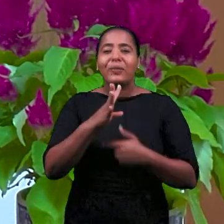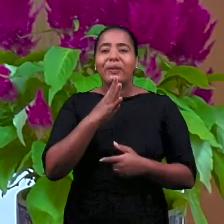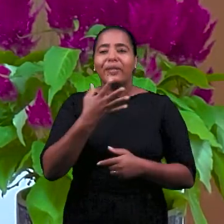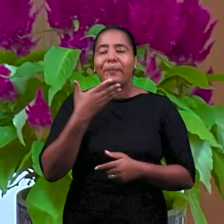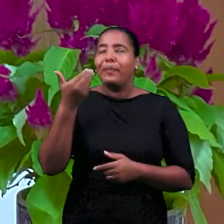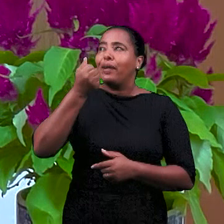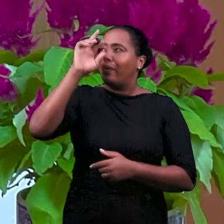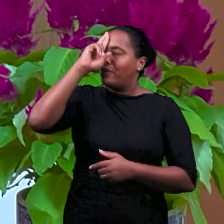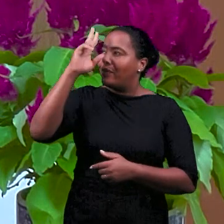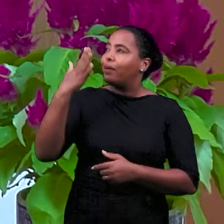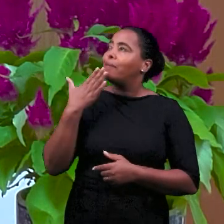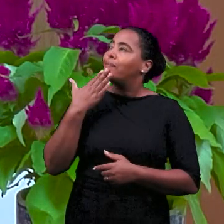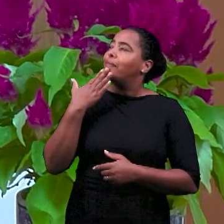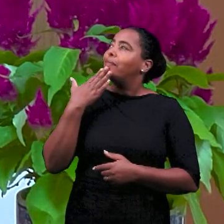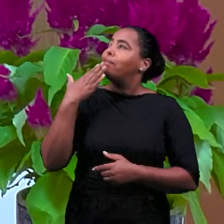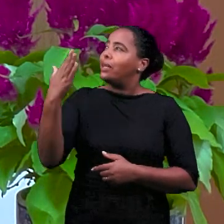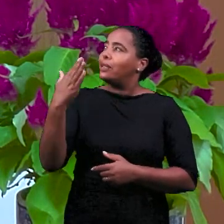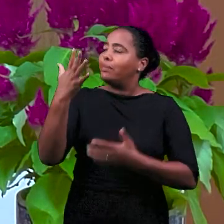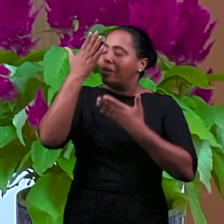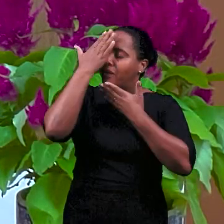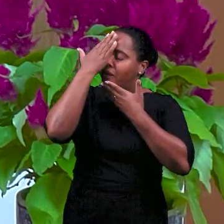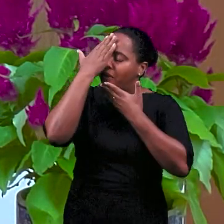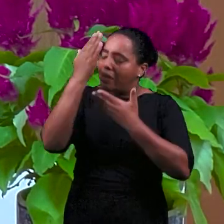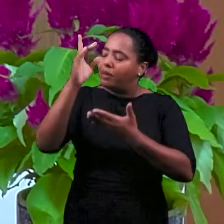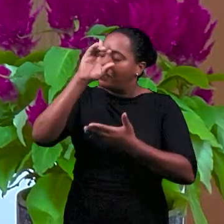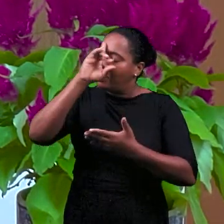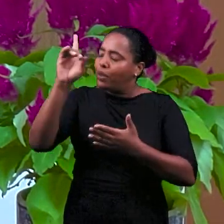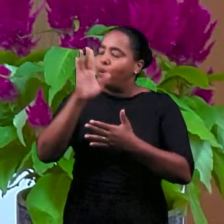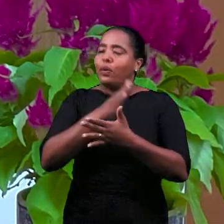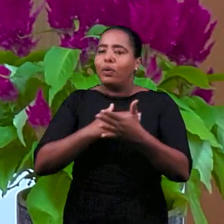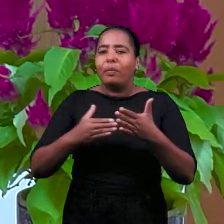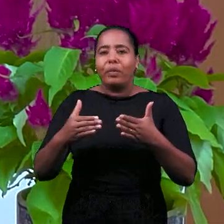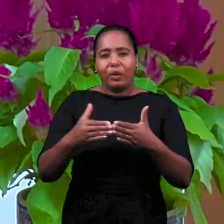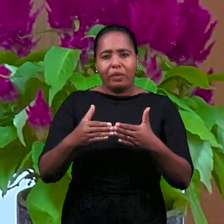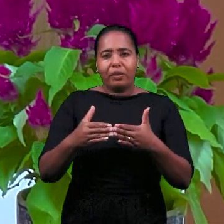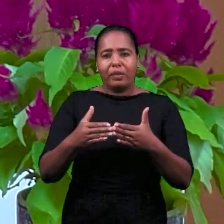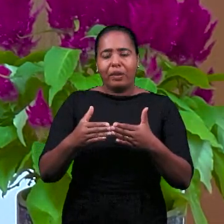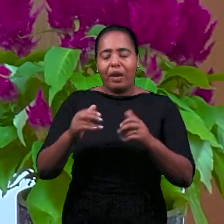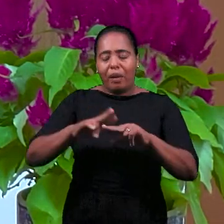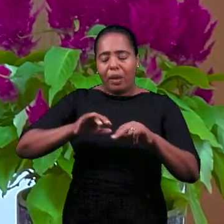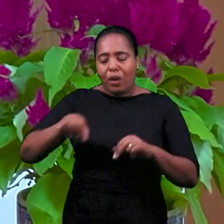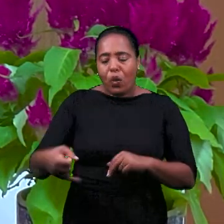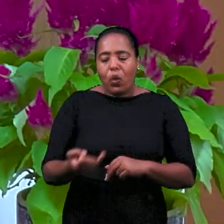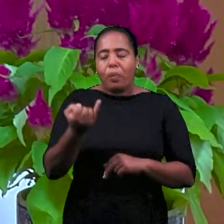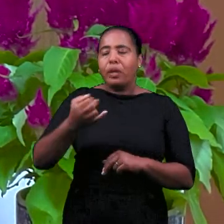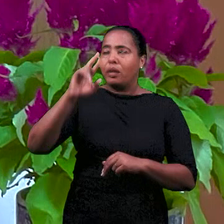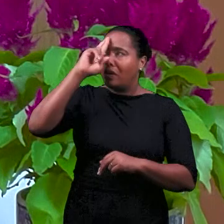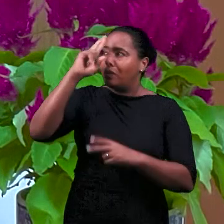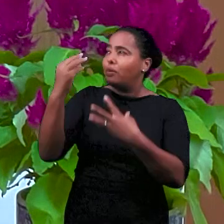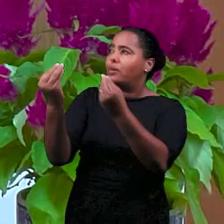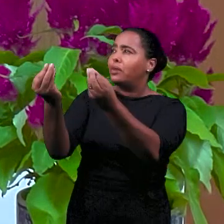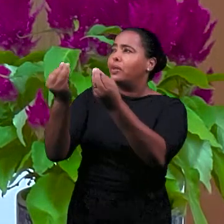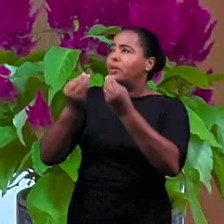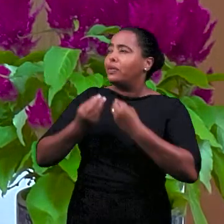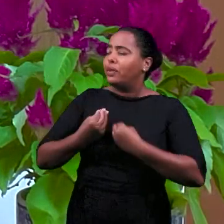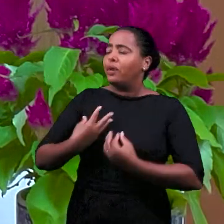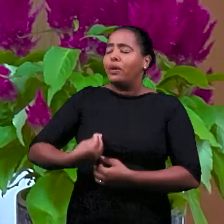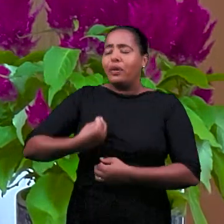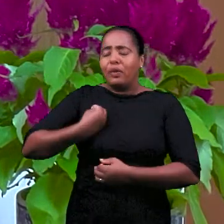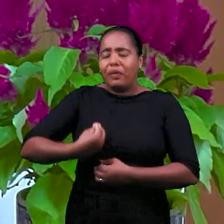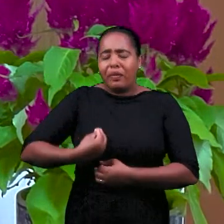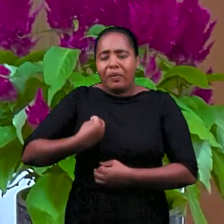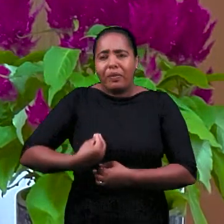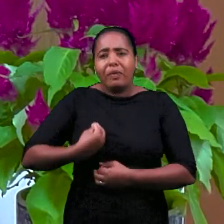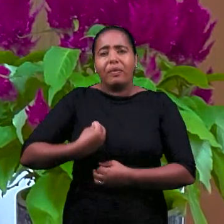познать Тебя лучше. Мы благодарим Тебя за все, за возможности, которые Ты даешь